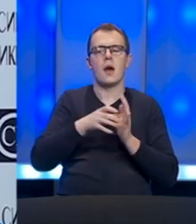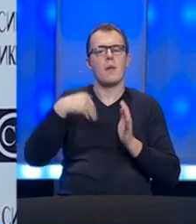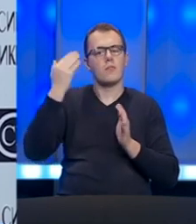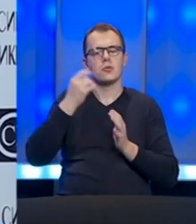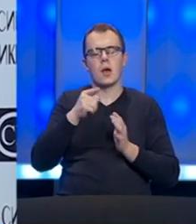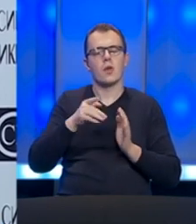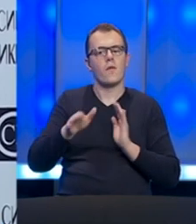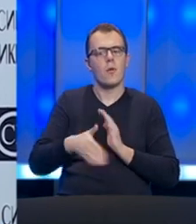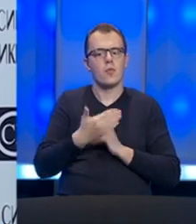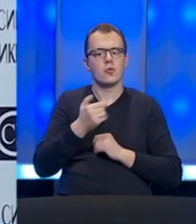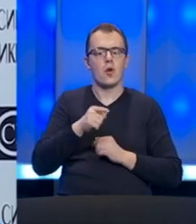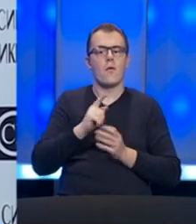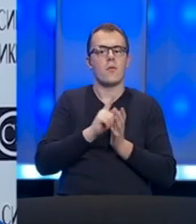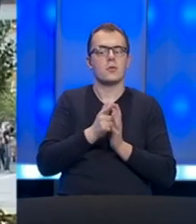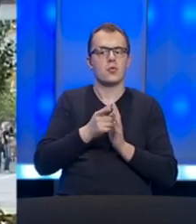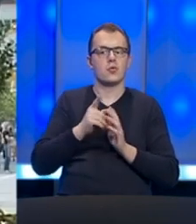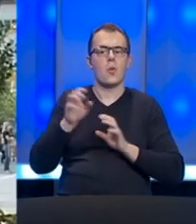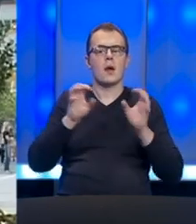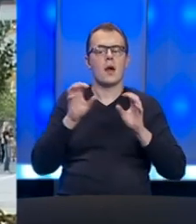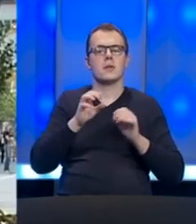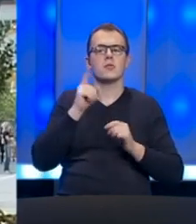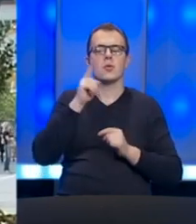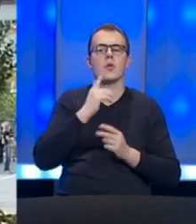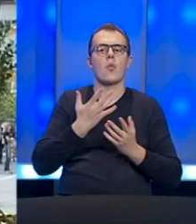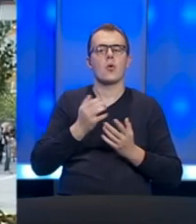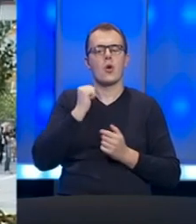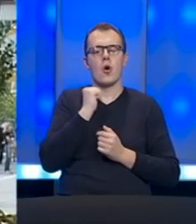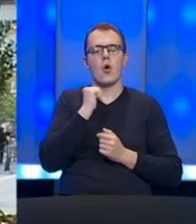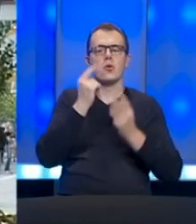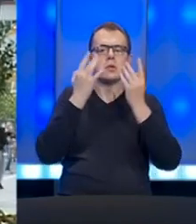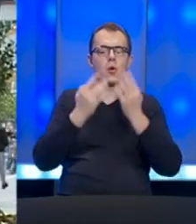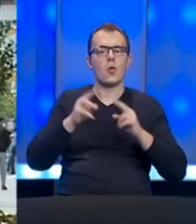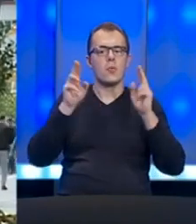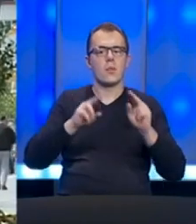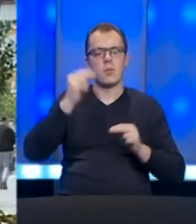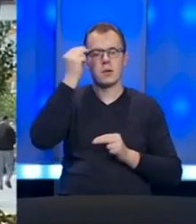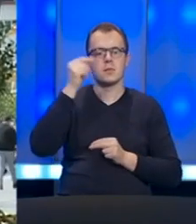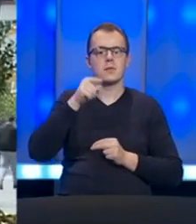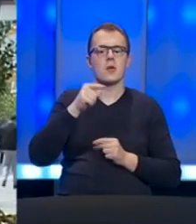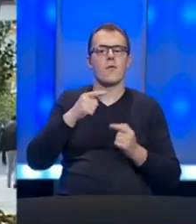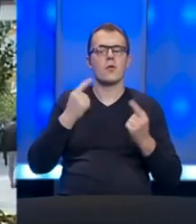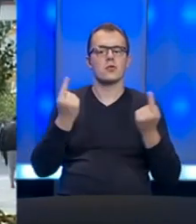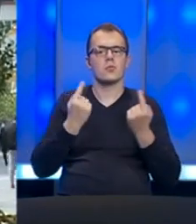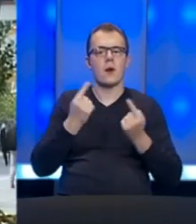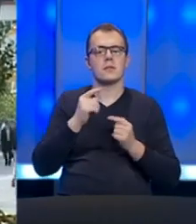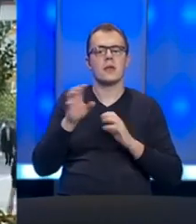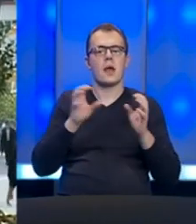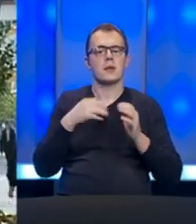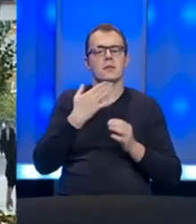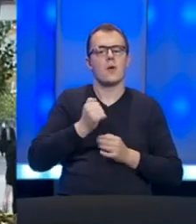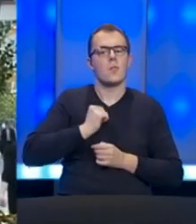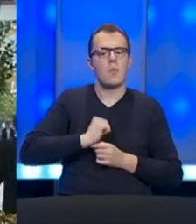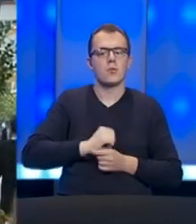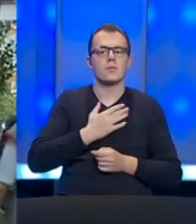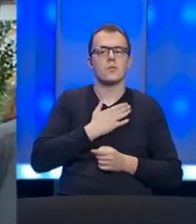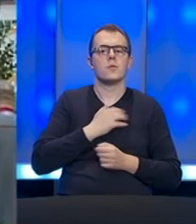U ovom trenutku radnici su oni koji nose ekonomiju Republike Srpske. I u ovoj vanrednoj situaciji radnici rade daju maksimum od sebe da se očuva